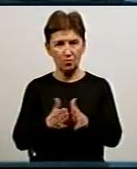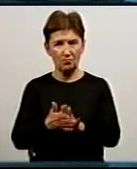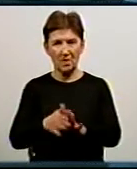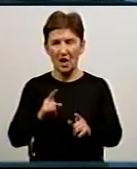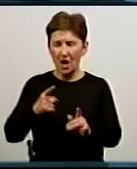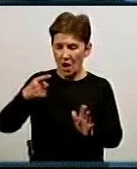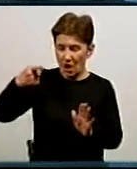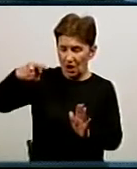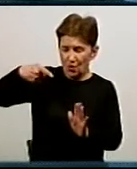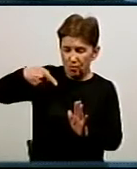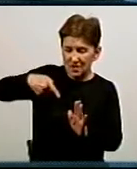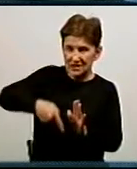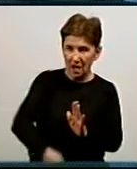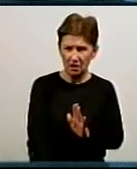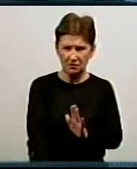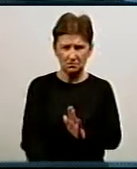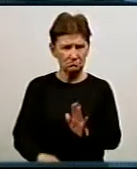закладання 6 метрів,